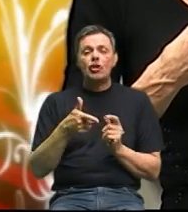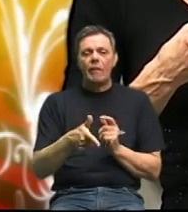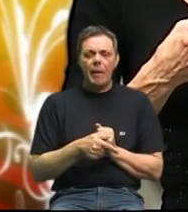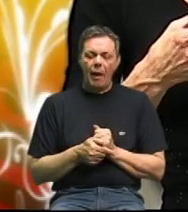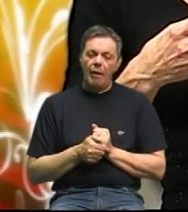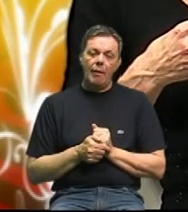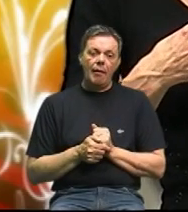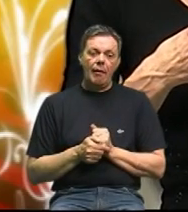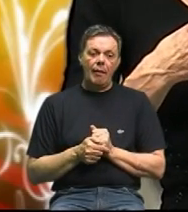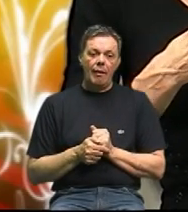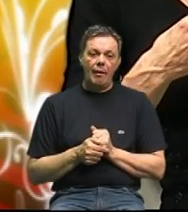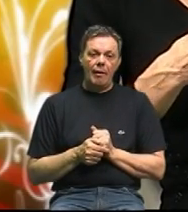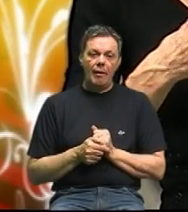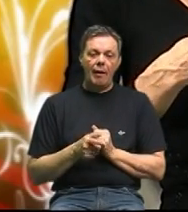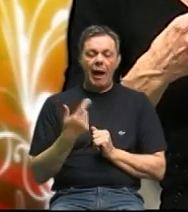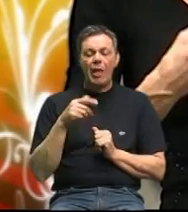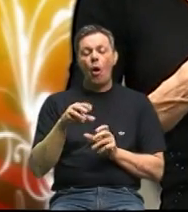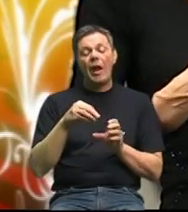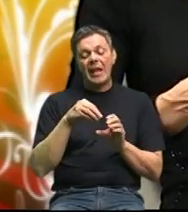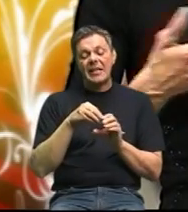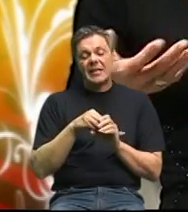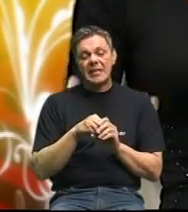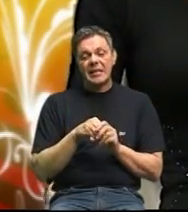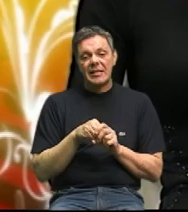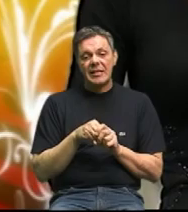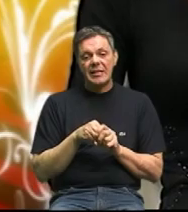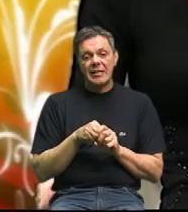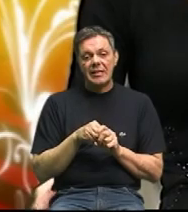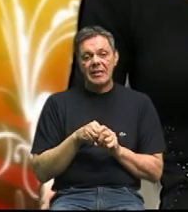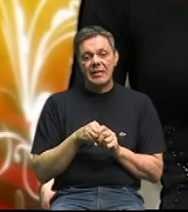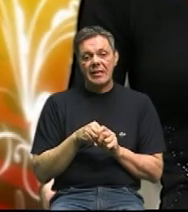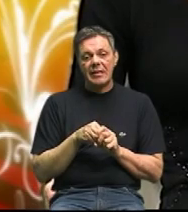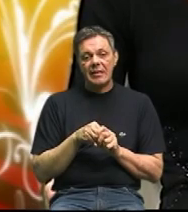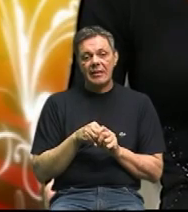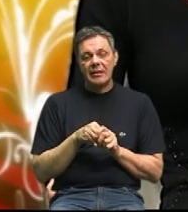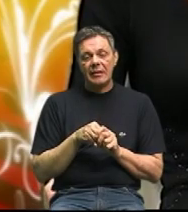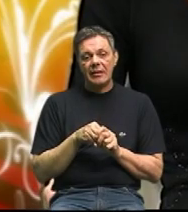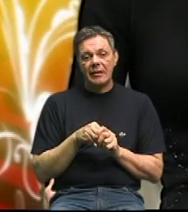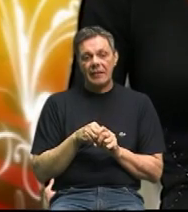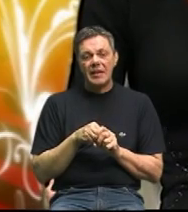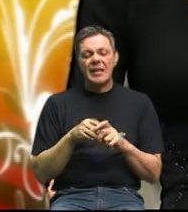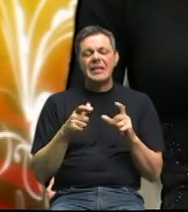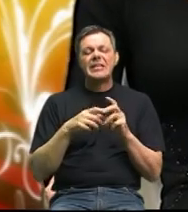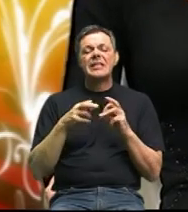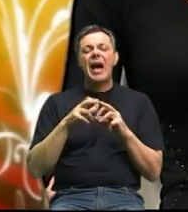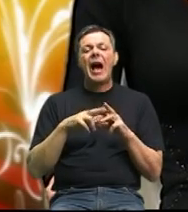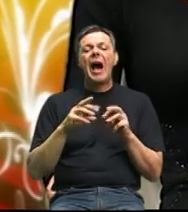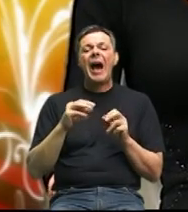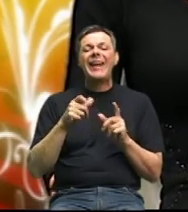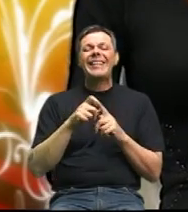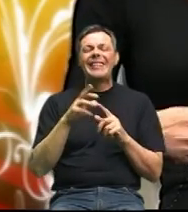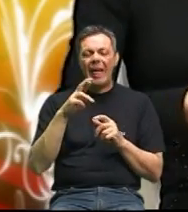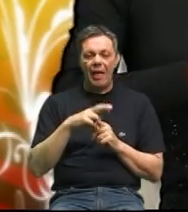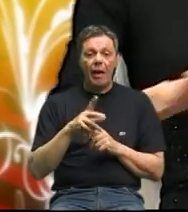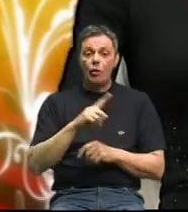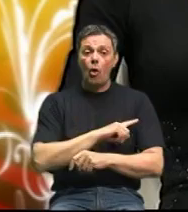bielančevine ali sadržuje grah nije saharide da a saharide je